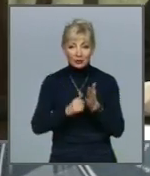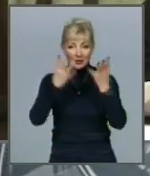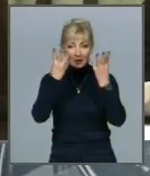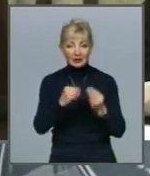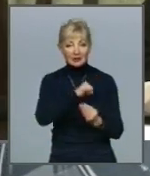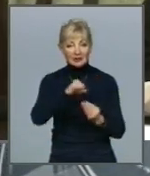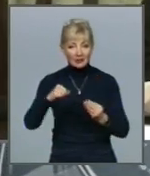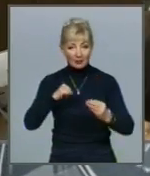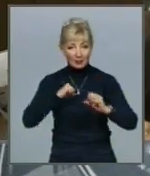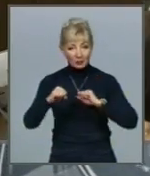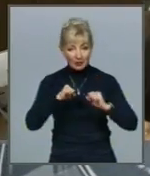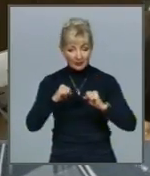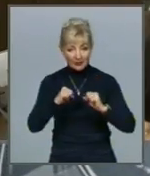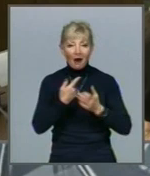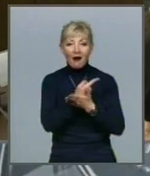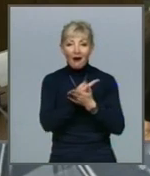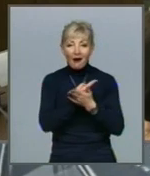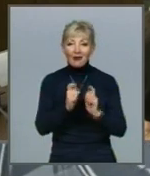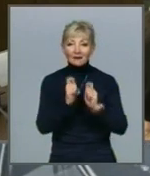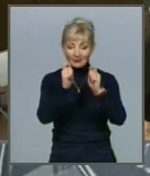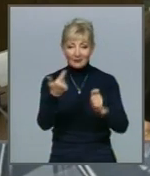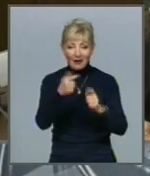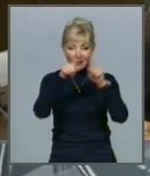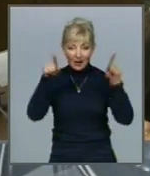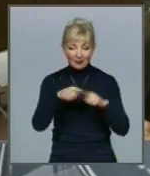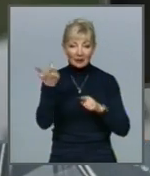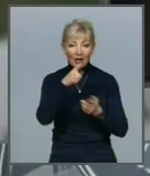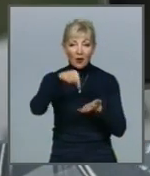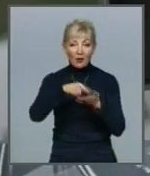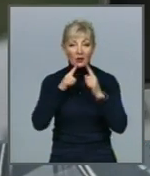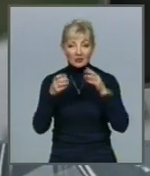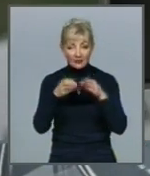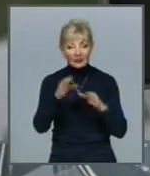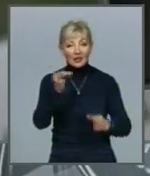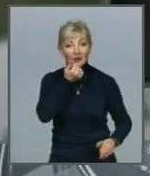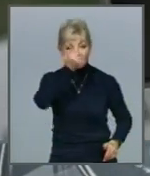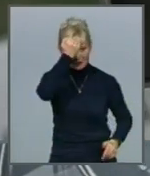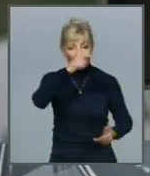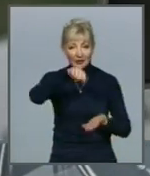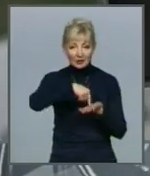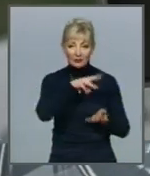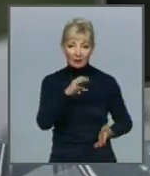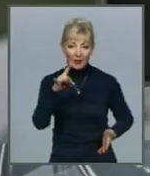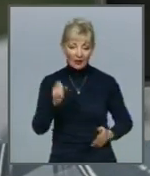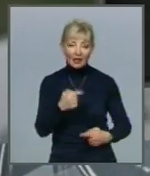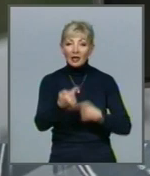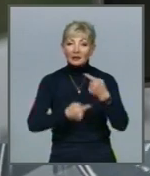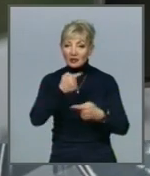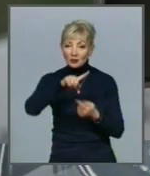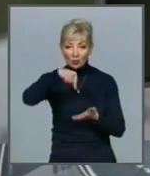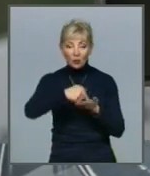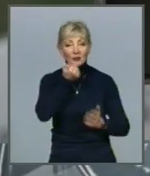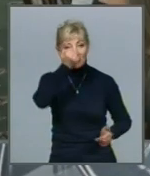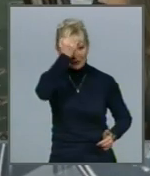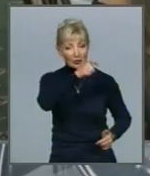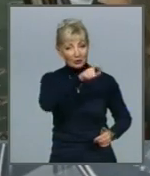самоврядування Відзначили грамотами Харківської міськради та подяками міського голови Традиційно місто дякує людям